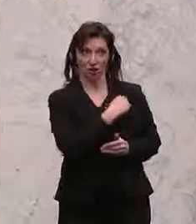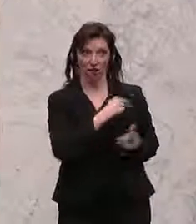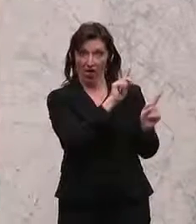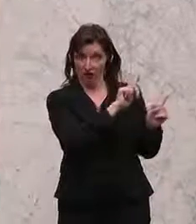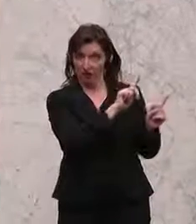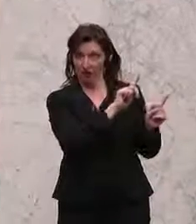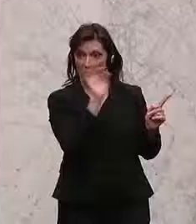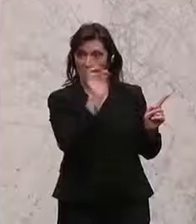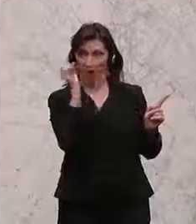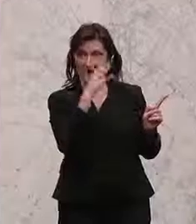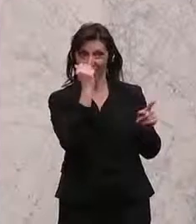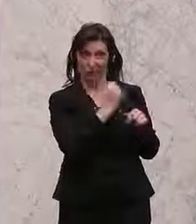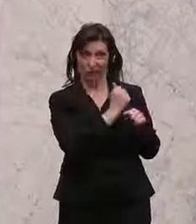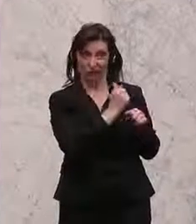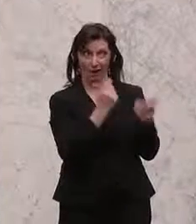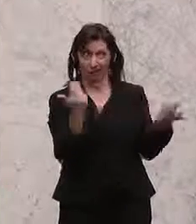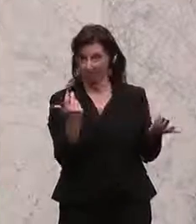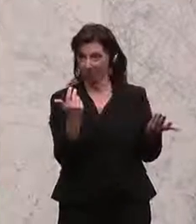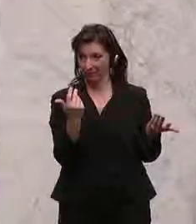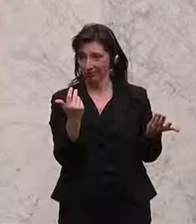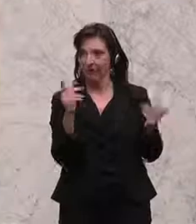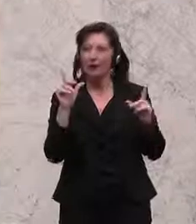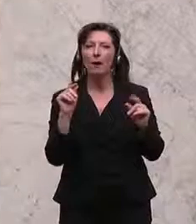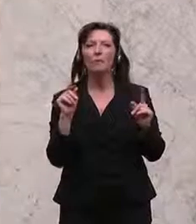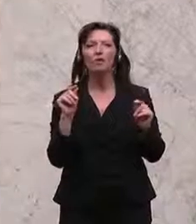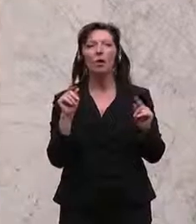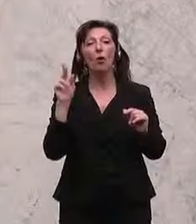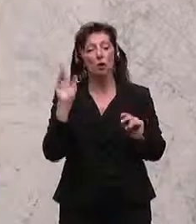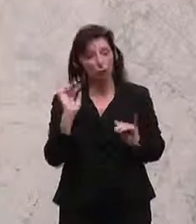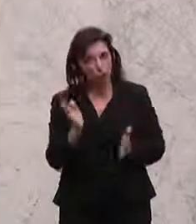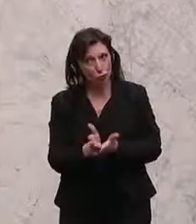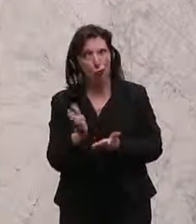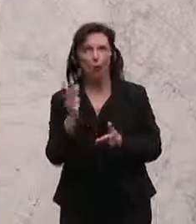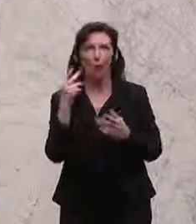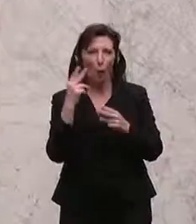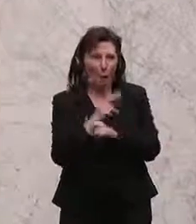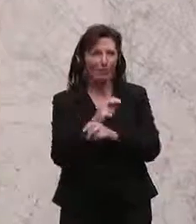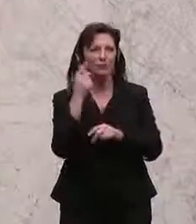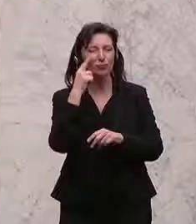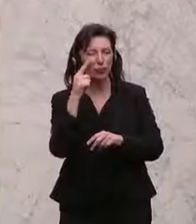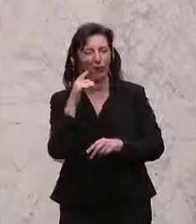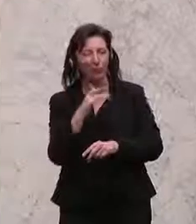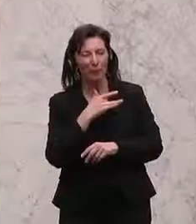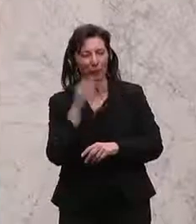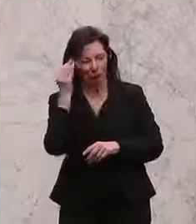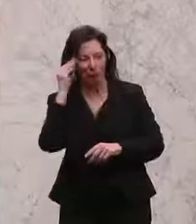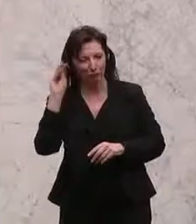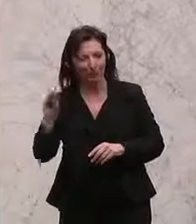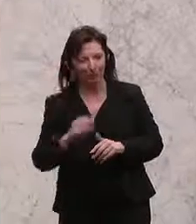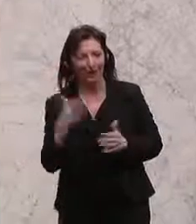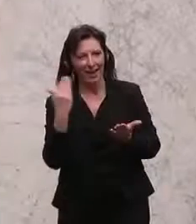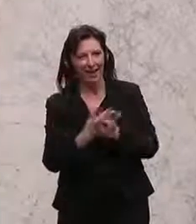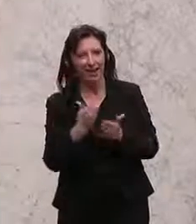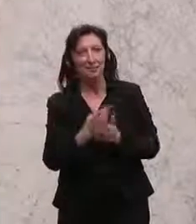Schweizer oder die Lichtensteinerinnen selber. Also es betrifft sehr, sehr wohl auch unsere Studierenden. Und von daher